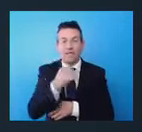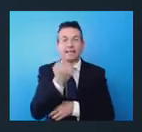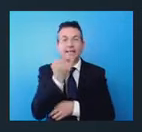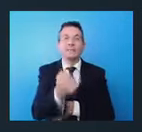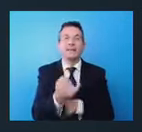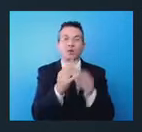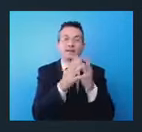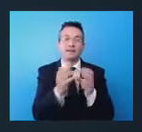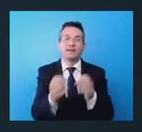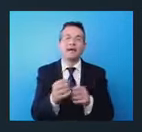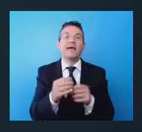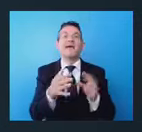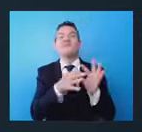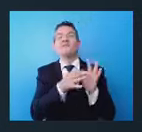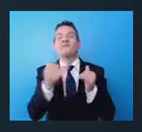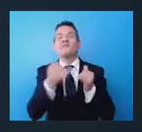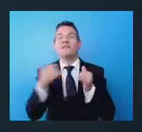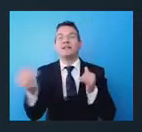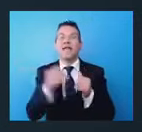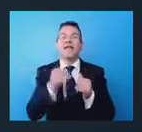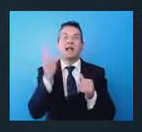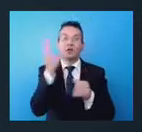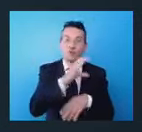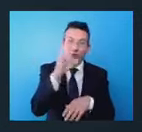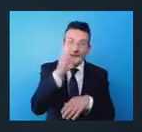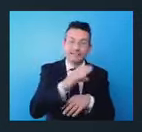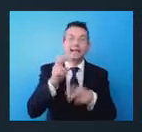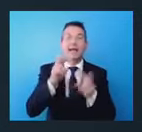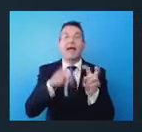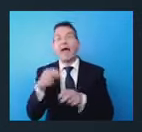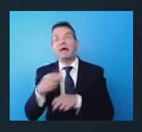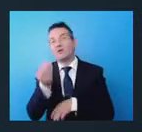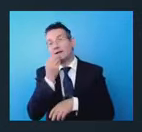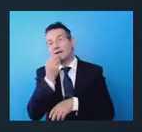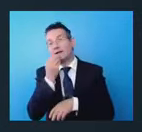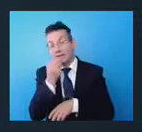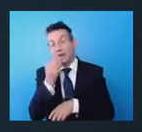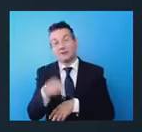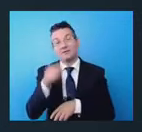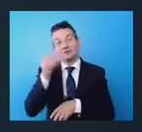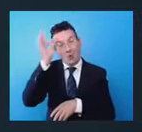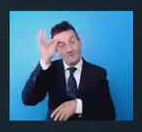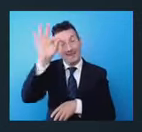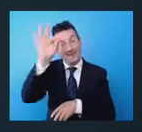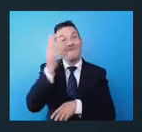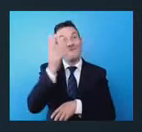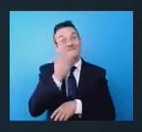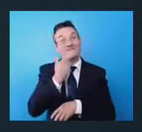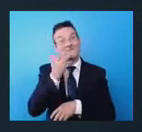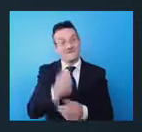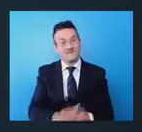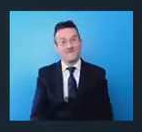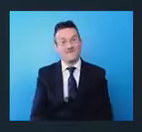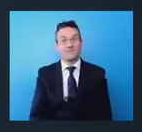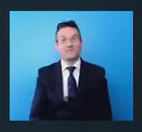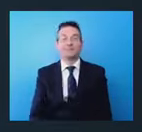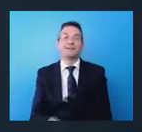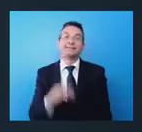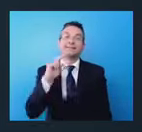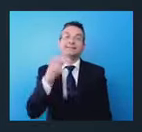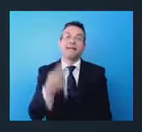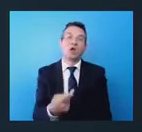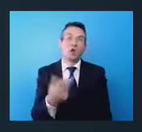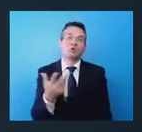agroalimentare, insomma un altro obiettivo ambizioso. In secondo luogo la reindustrializzazione.